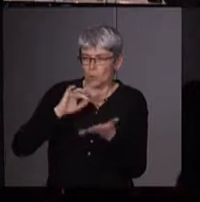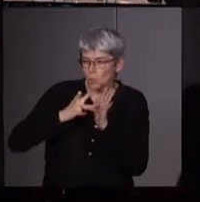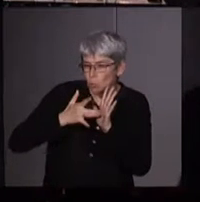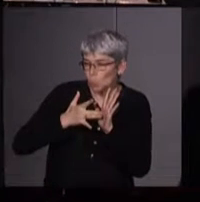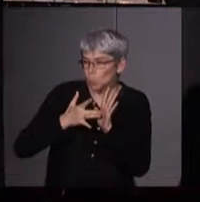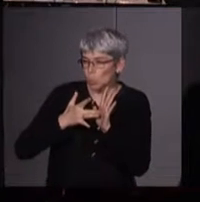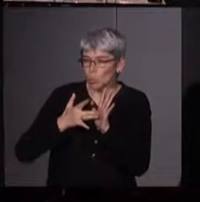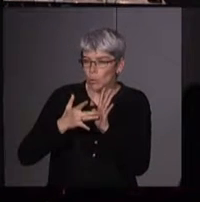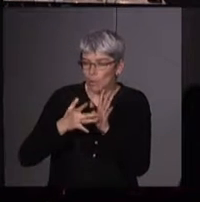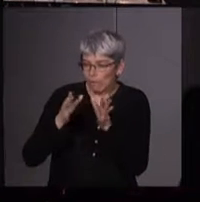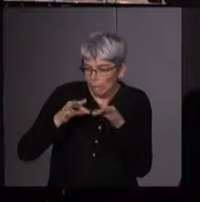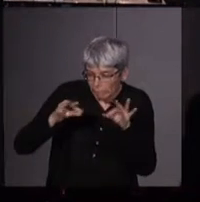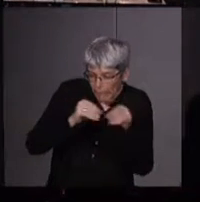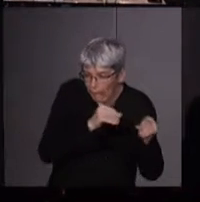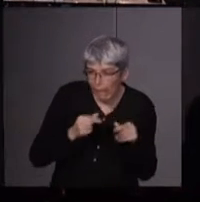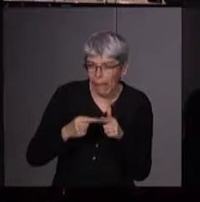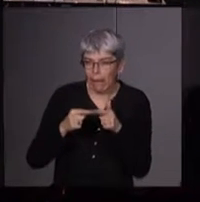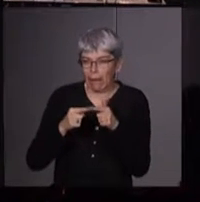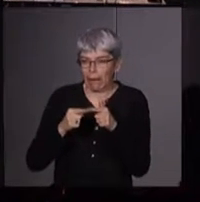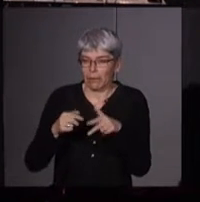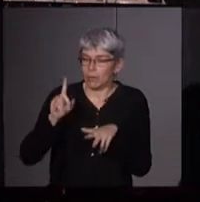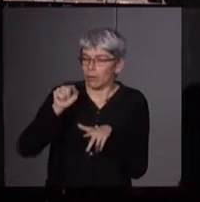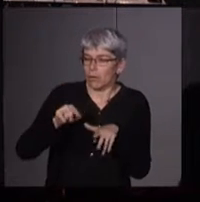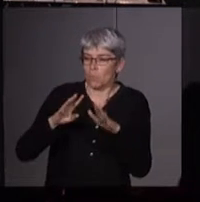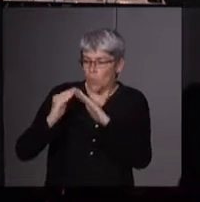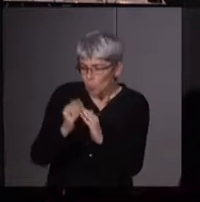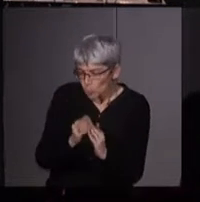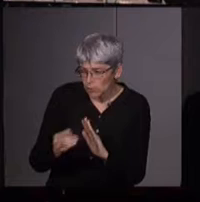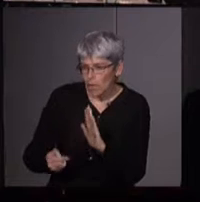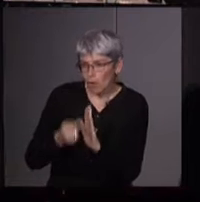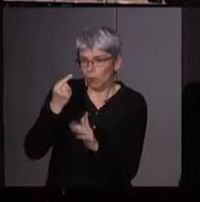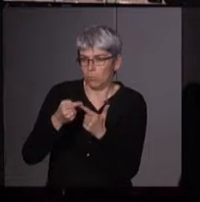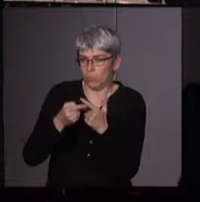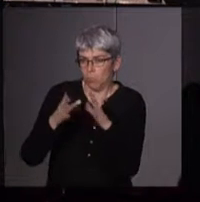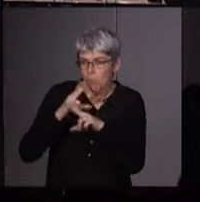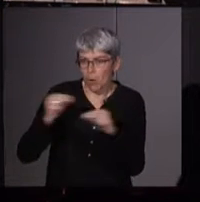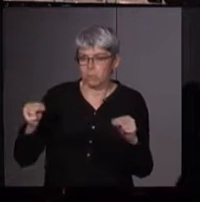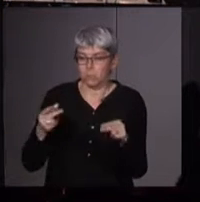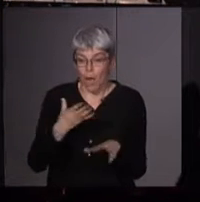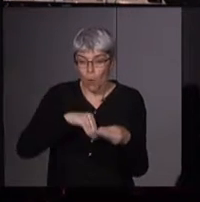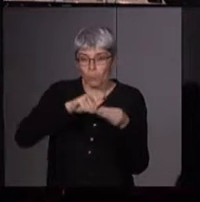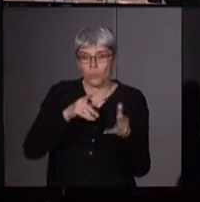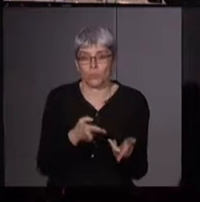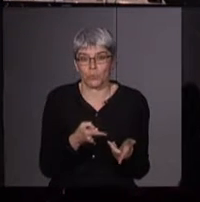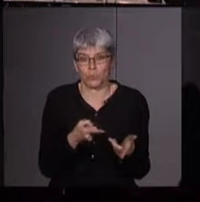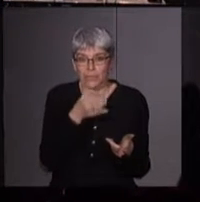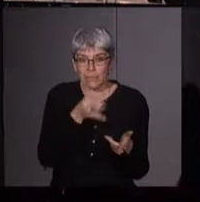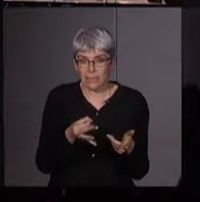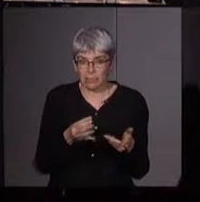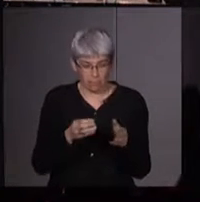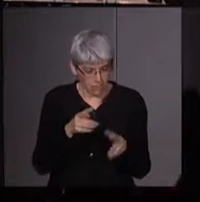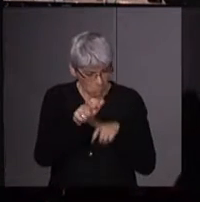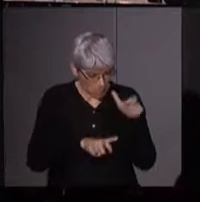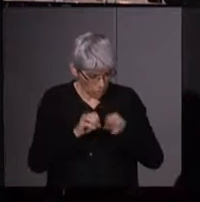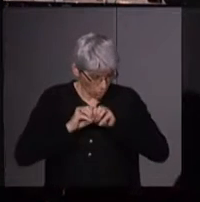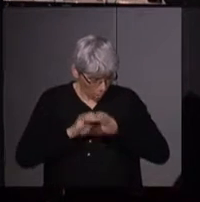régénération des terres, une réhabilitation des communautés et aussi une récupération, au fait, de tout ce laissé pour